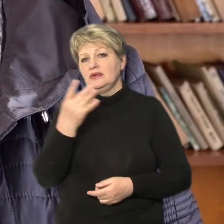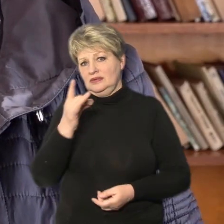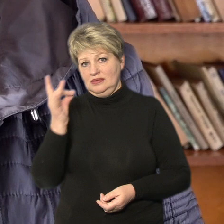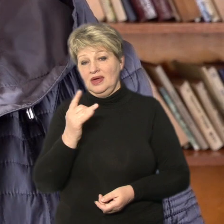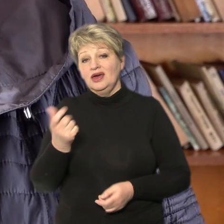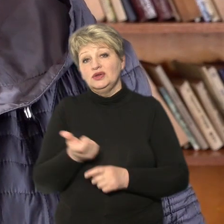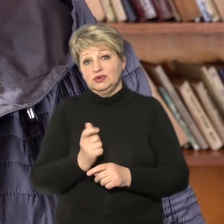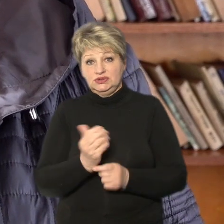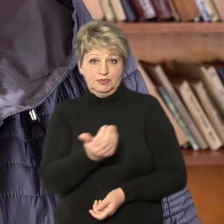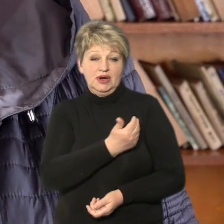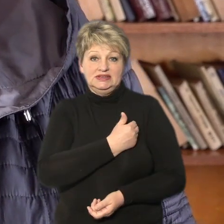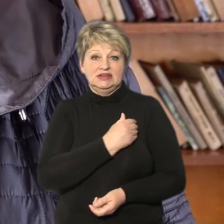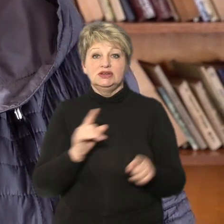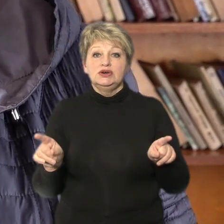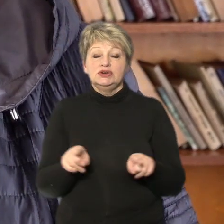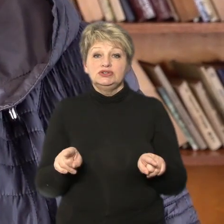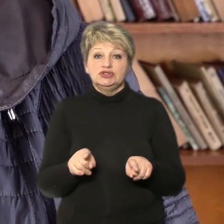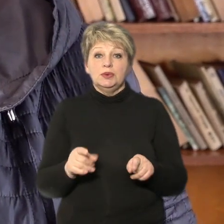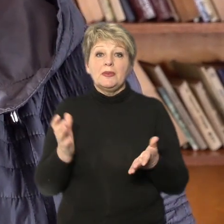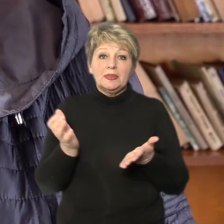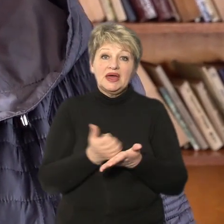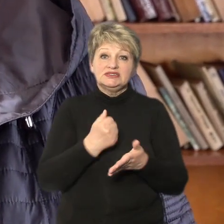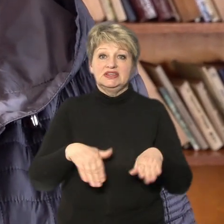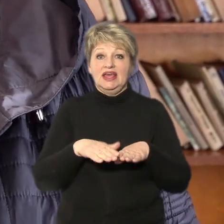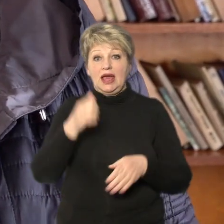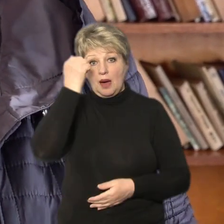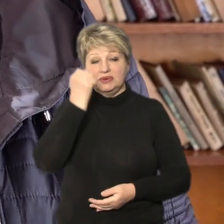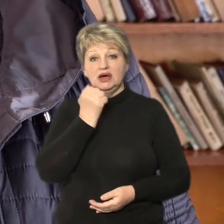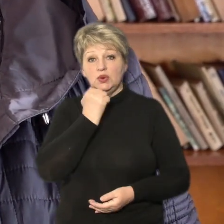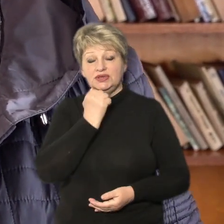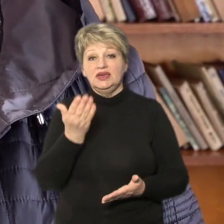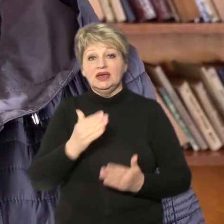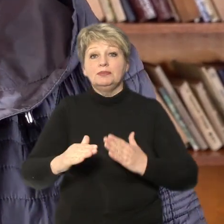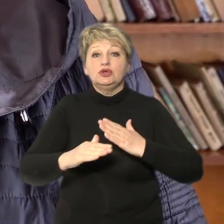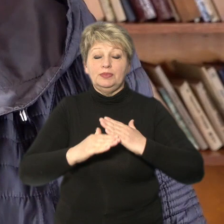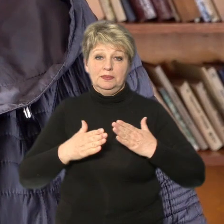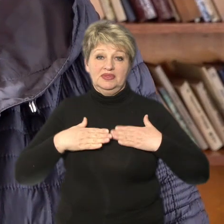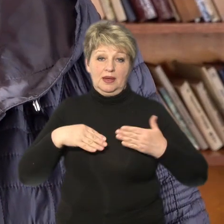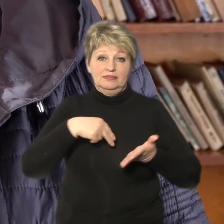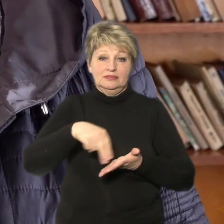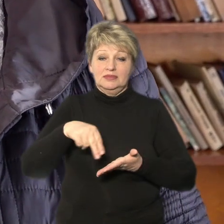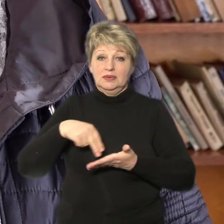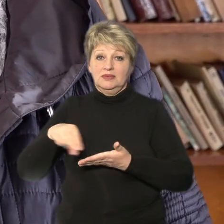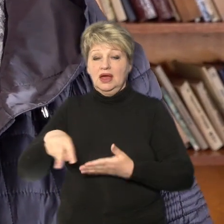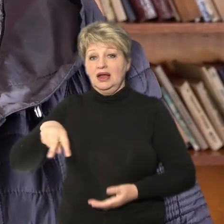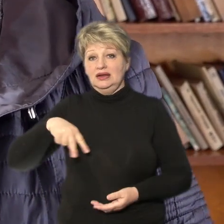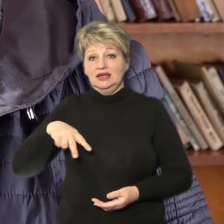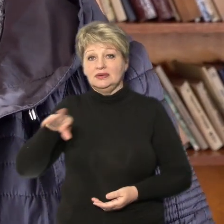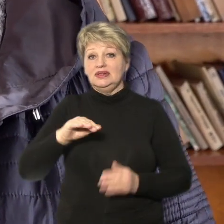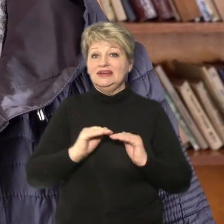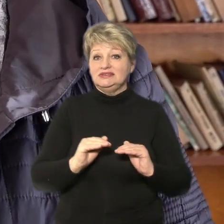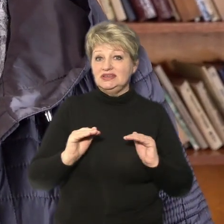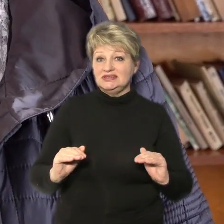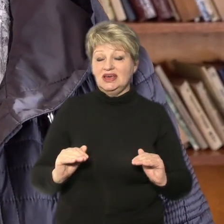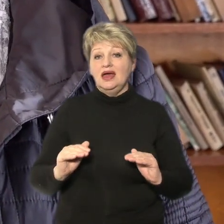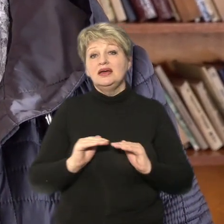б хотілося, щоб знайшлись такі благодійники, які допомогли нам у придбанні літератури для дітей.